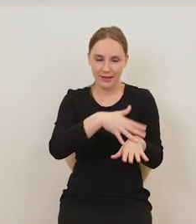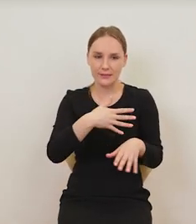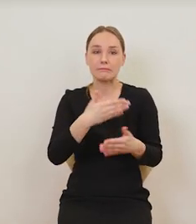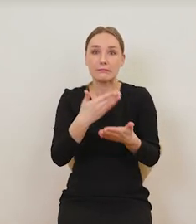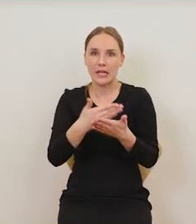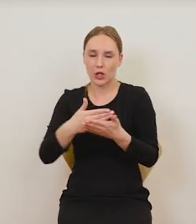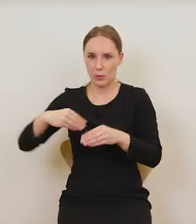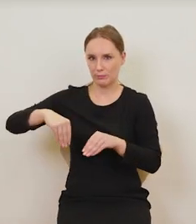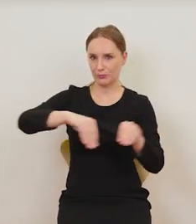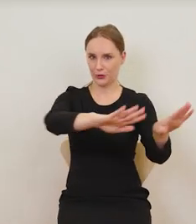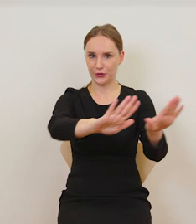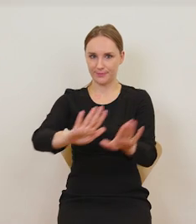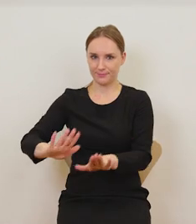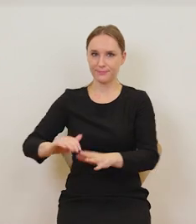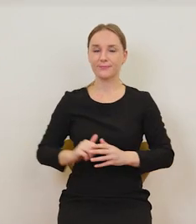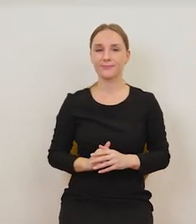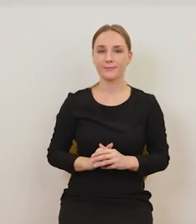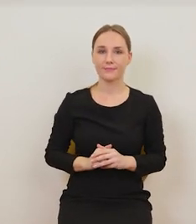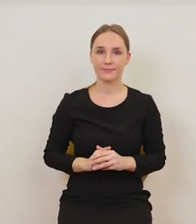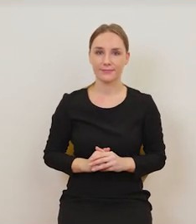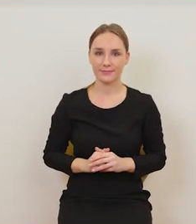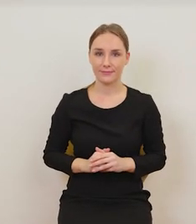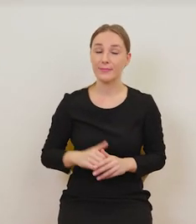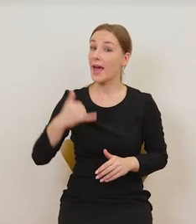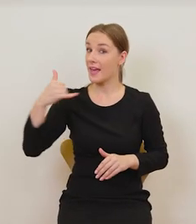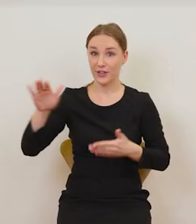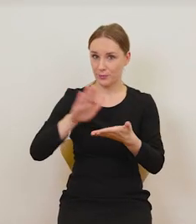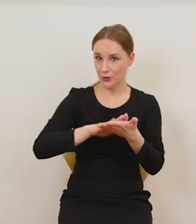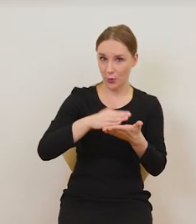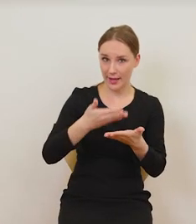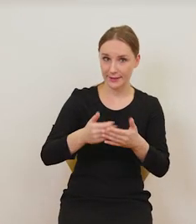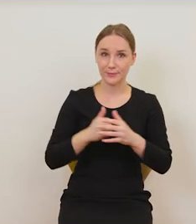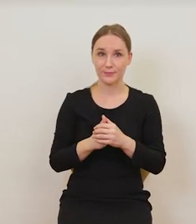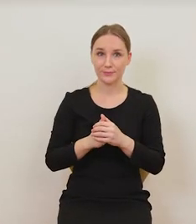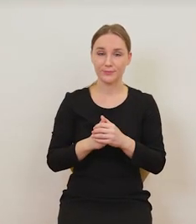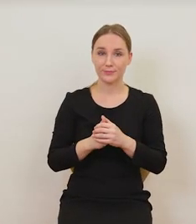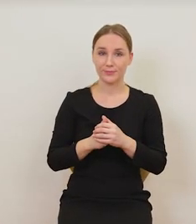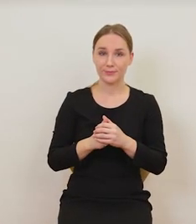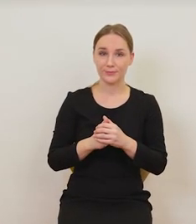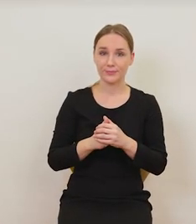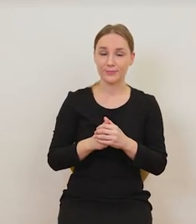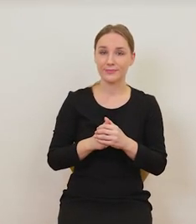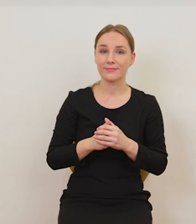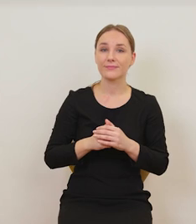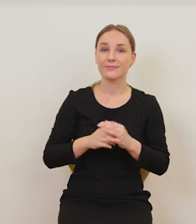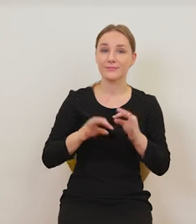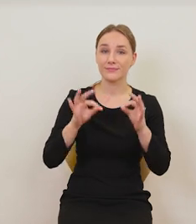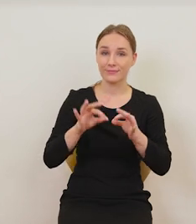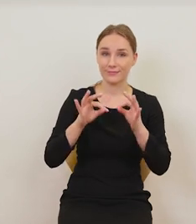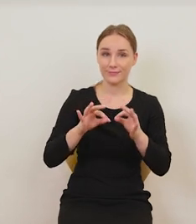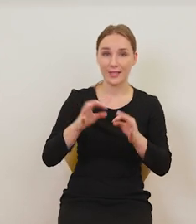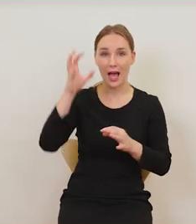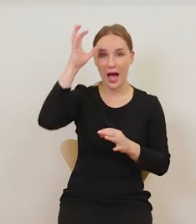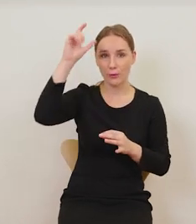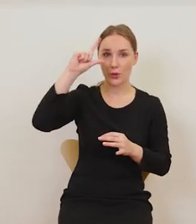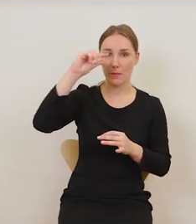przykrywają go tutaj szatami. Inny przykład. Tym razem mamy do czynienia z dziełem Petera Paula